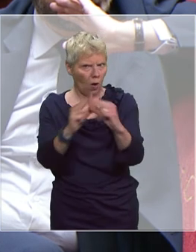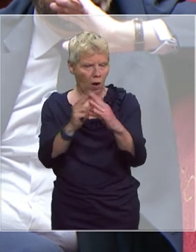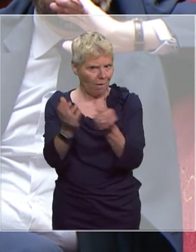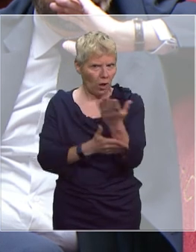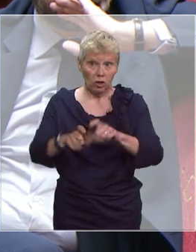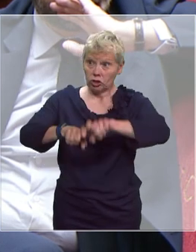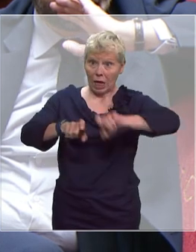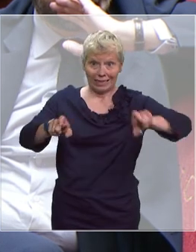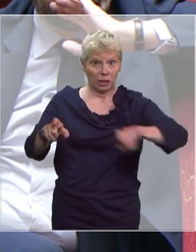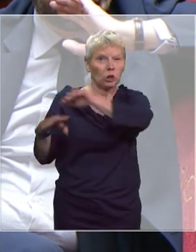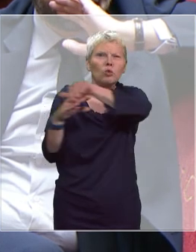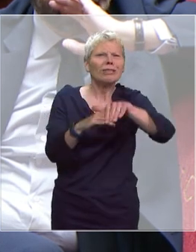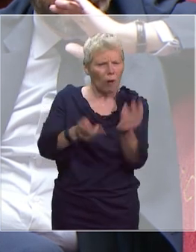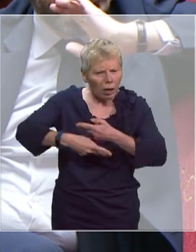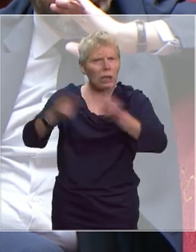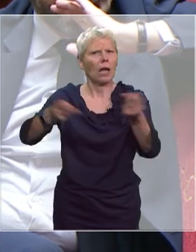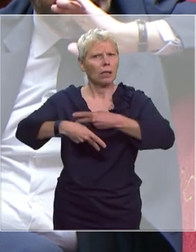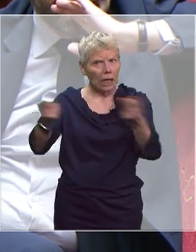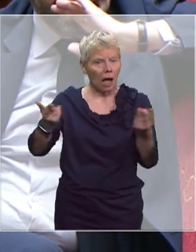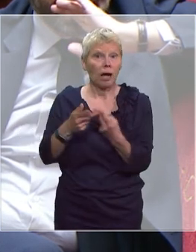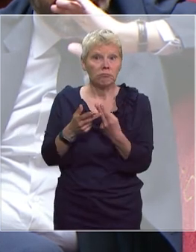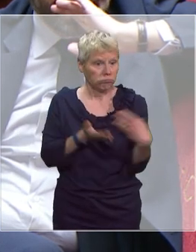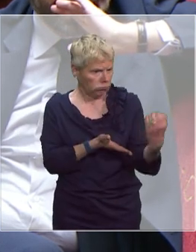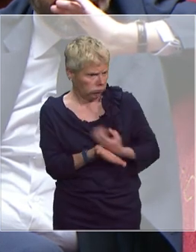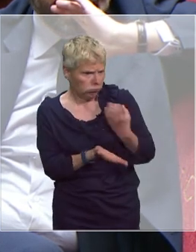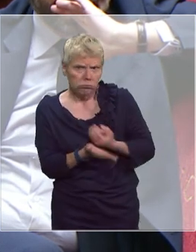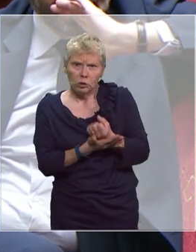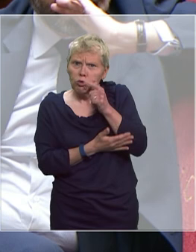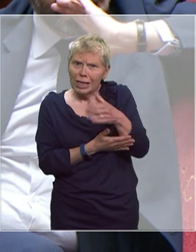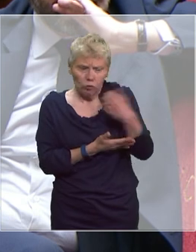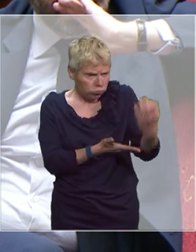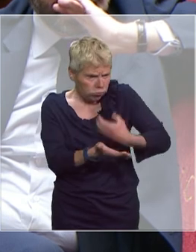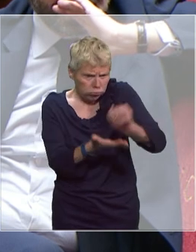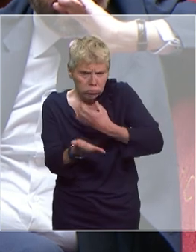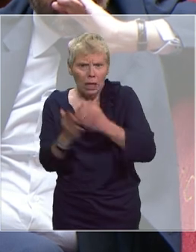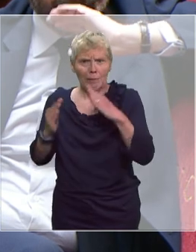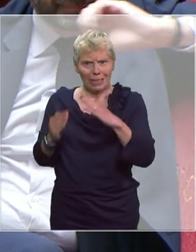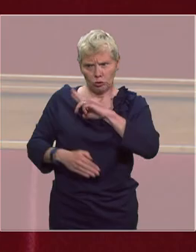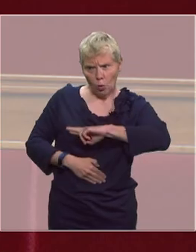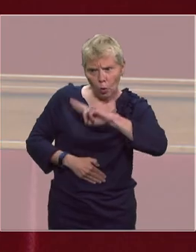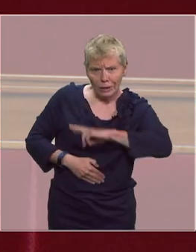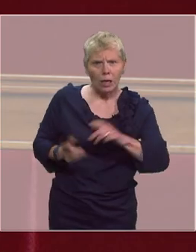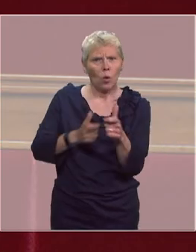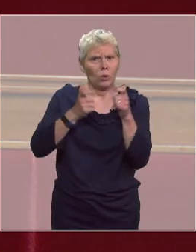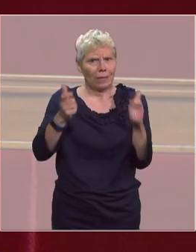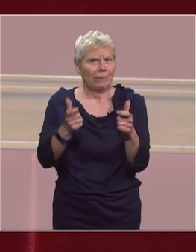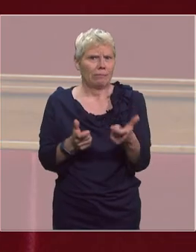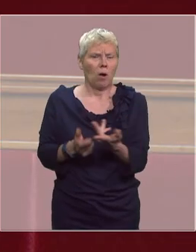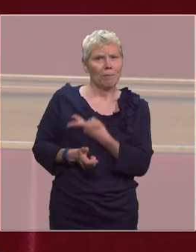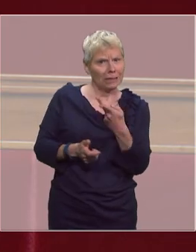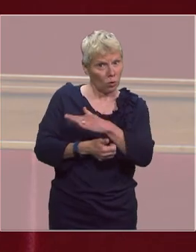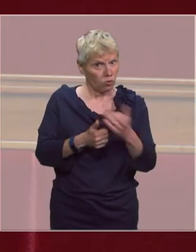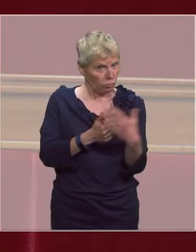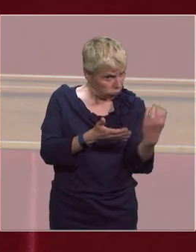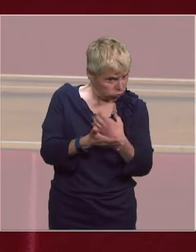chiffres que nous annonçons tous les soirs sont les chiffres qui nous sont remontés quotidiennement par l'ensemble des EHPAD et établissements médico-sociaux du territoire. Nous sommes le seul